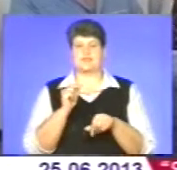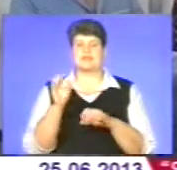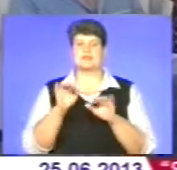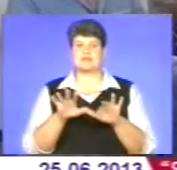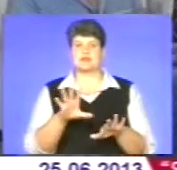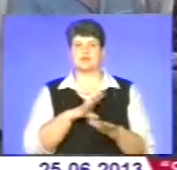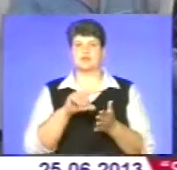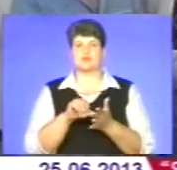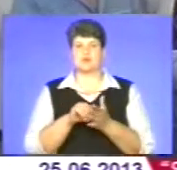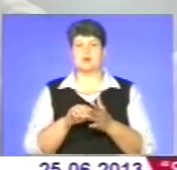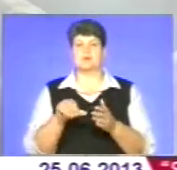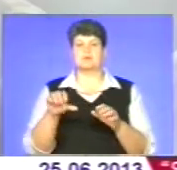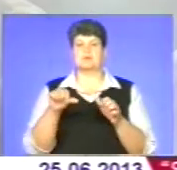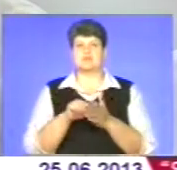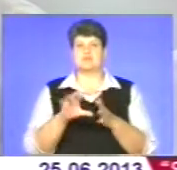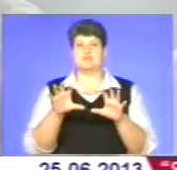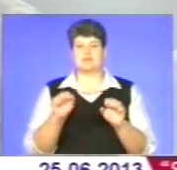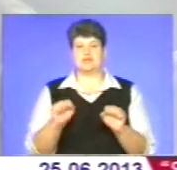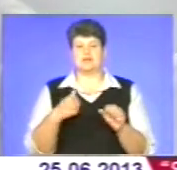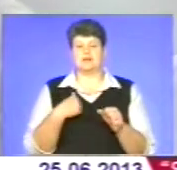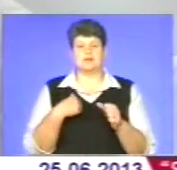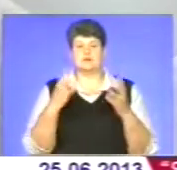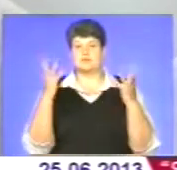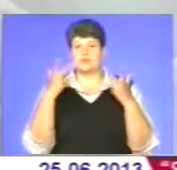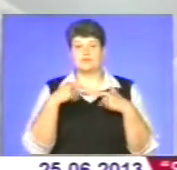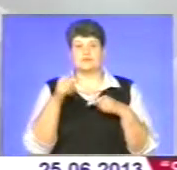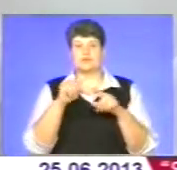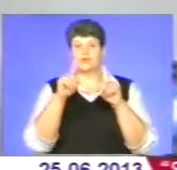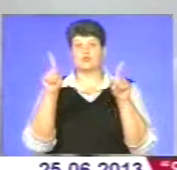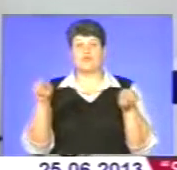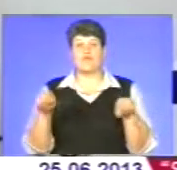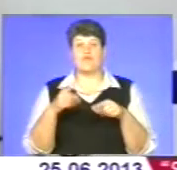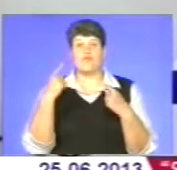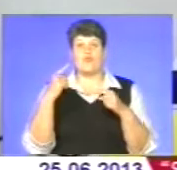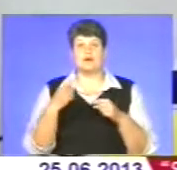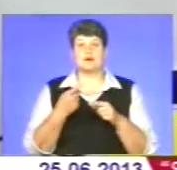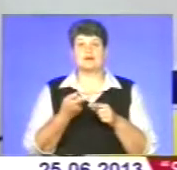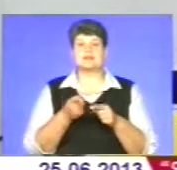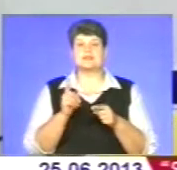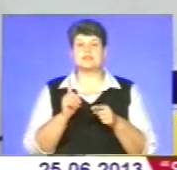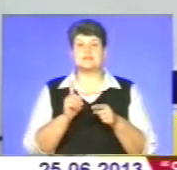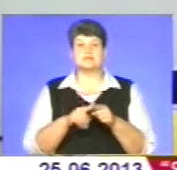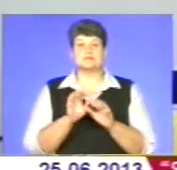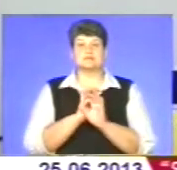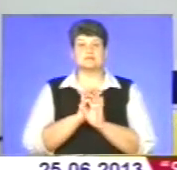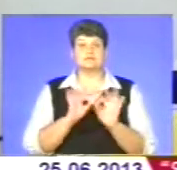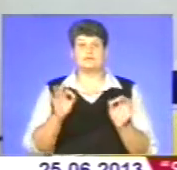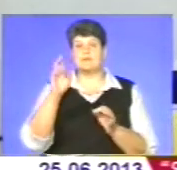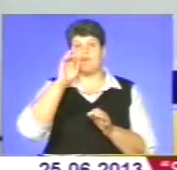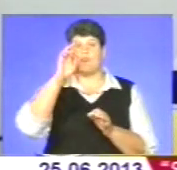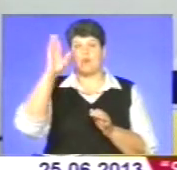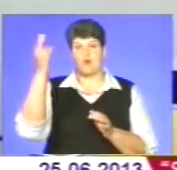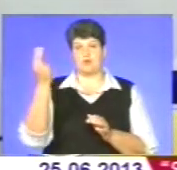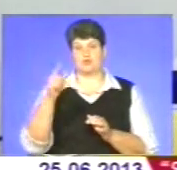за участю представників влади. Просто закохався в його твори, картини. Ну, це маестро від малярства, від Бога. І я